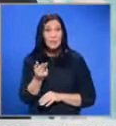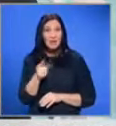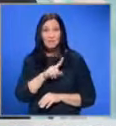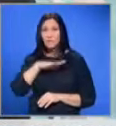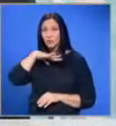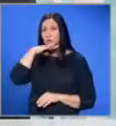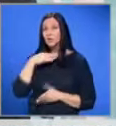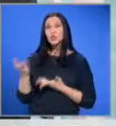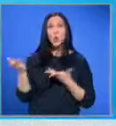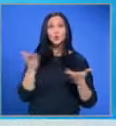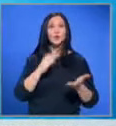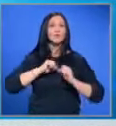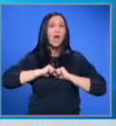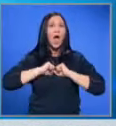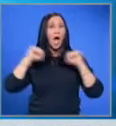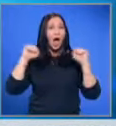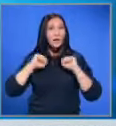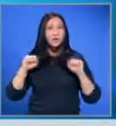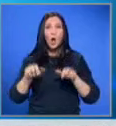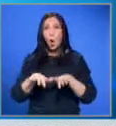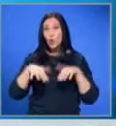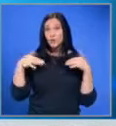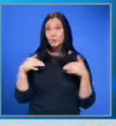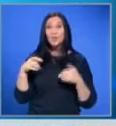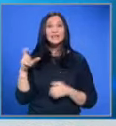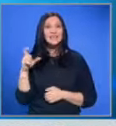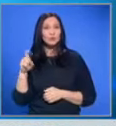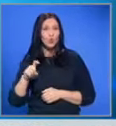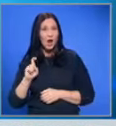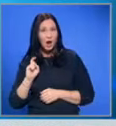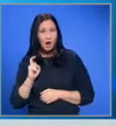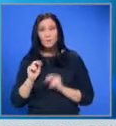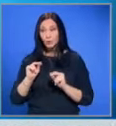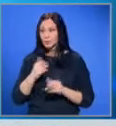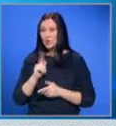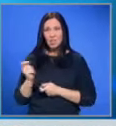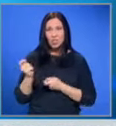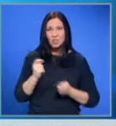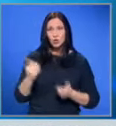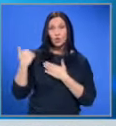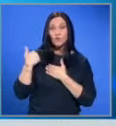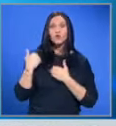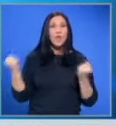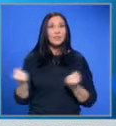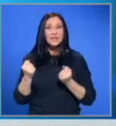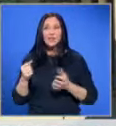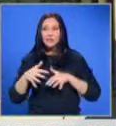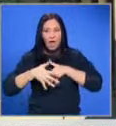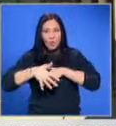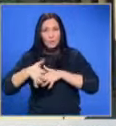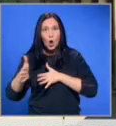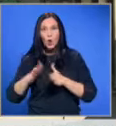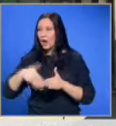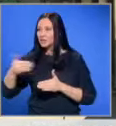крайно недостатъчни за гостуващата агитка. От трибуна Сектор Ге дори предупредиха, че не носят отговорност за действията на тълпите от хора, които ще останат извън стадиона.